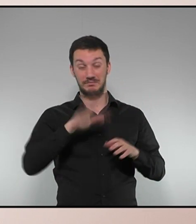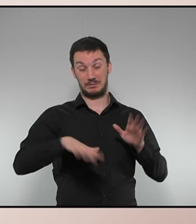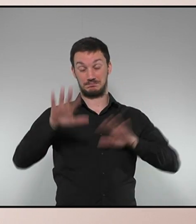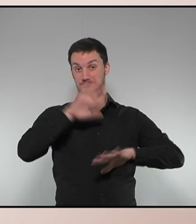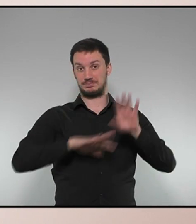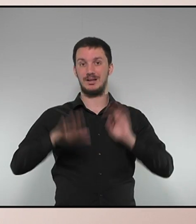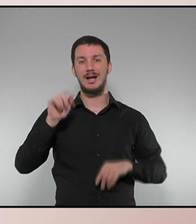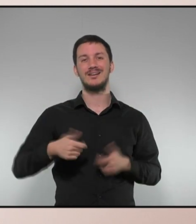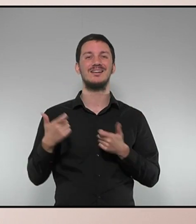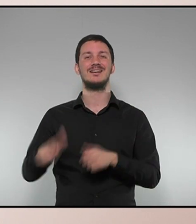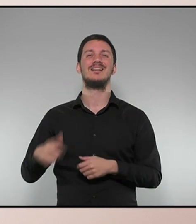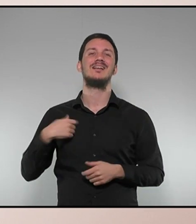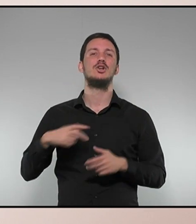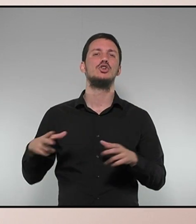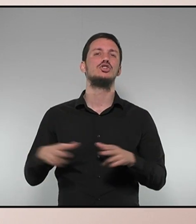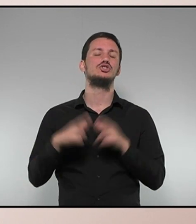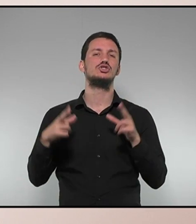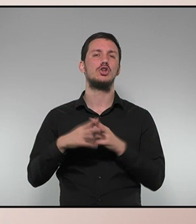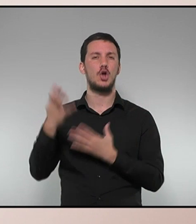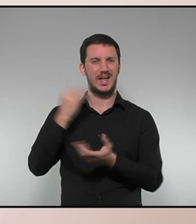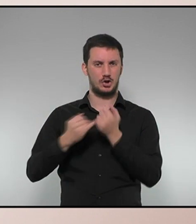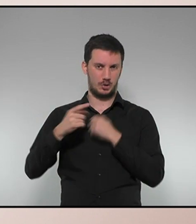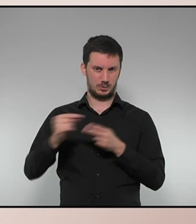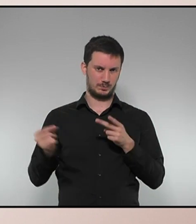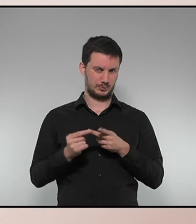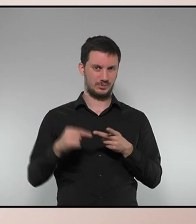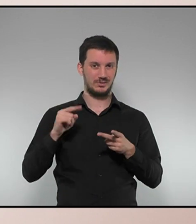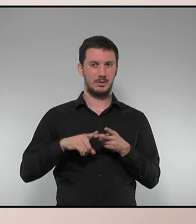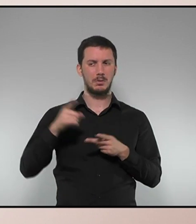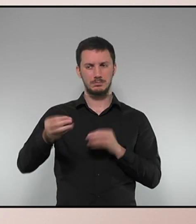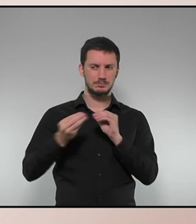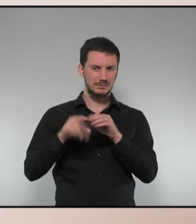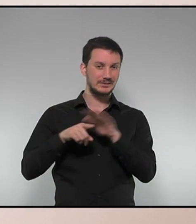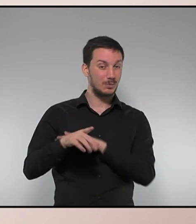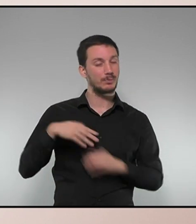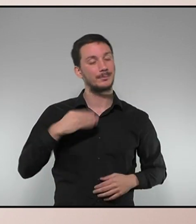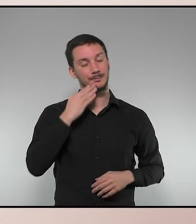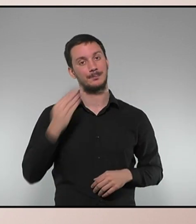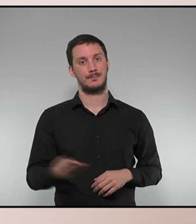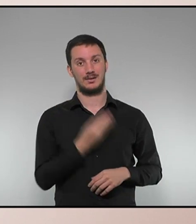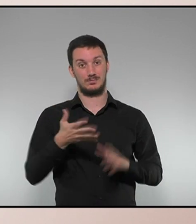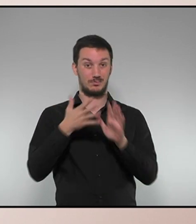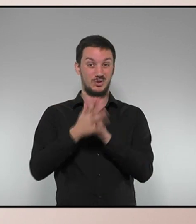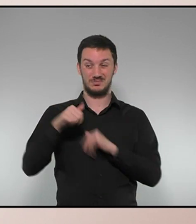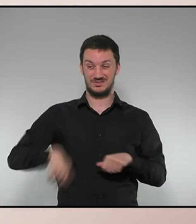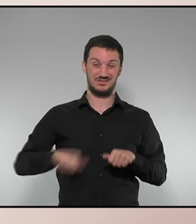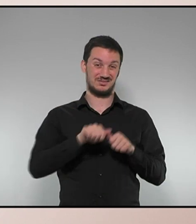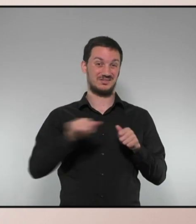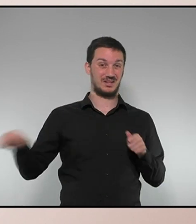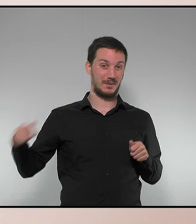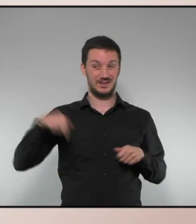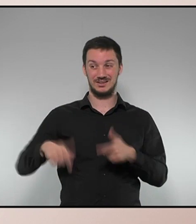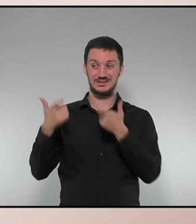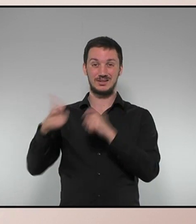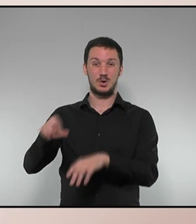en l'eix socioeconòmic. La seva gestió és francament millorable. Prova d'això és la triple vaga d'aquesta setmana del